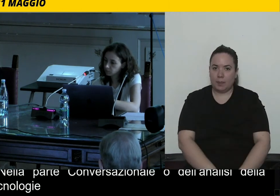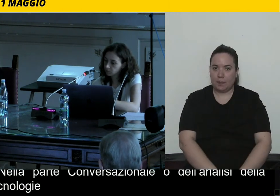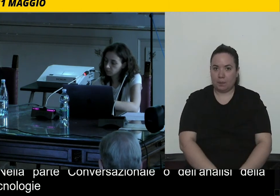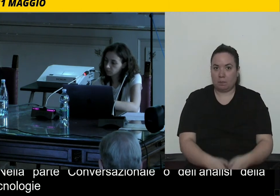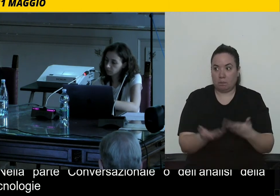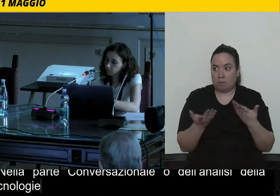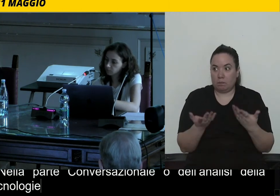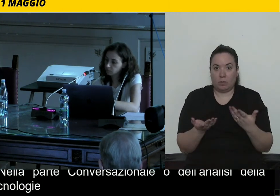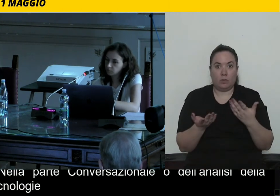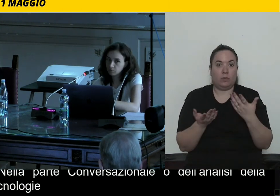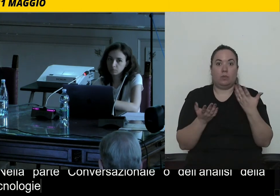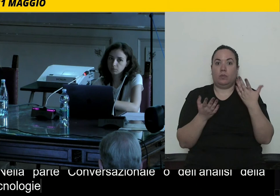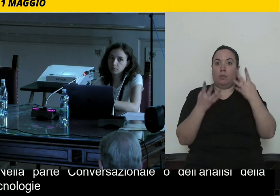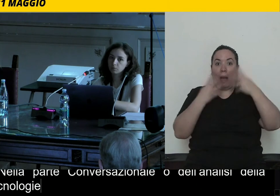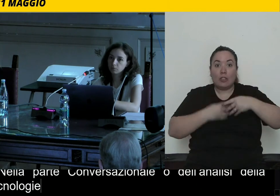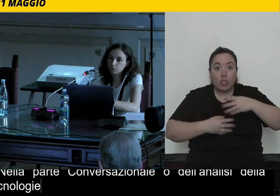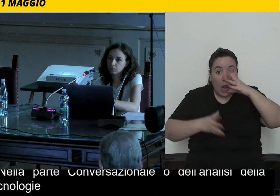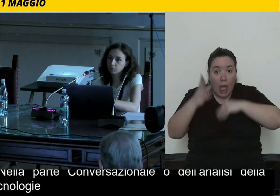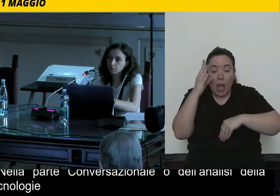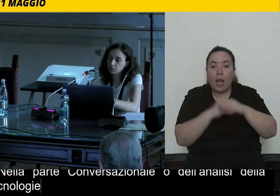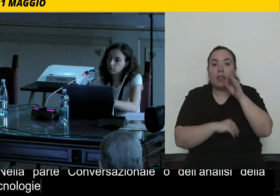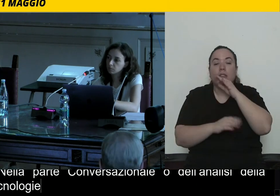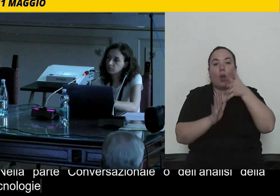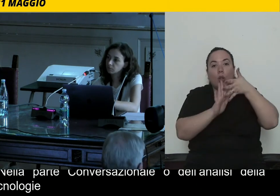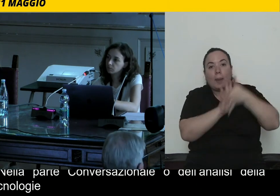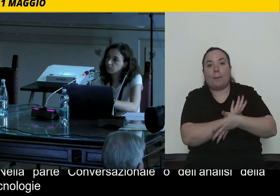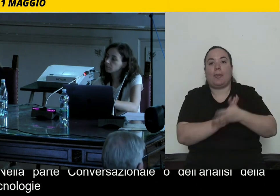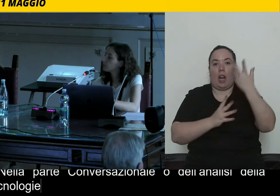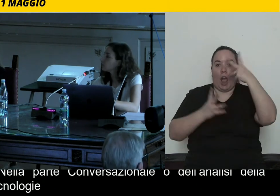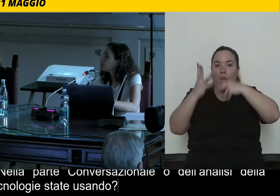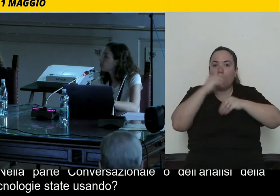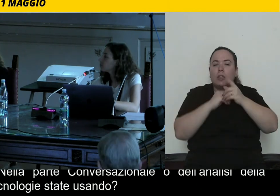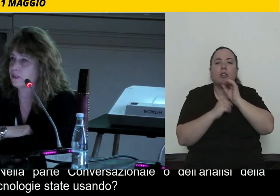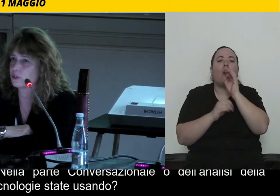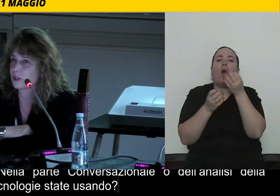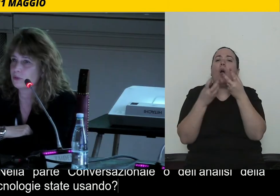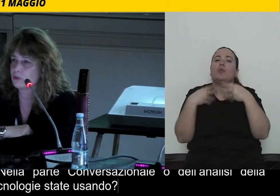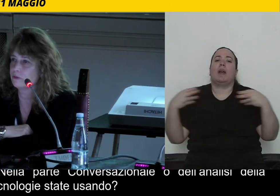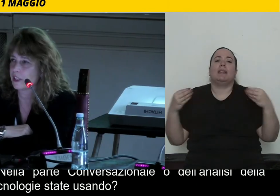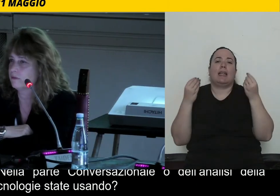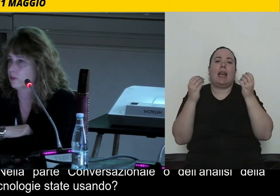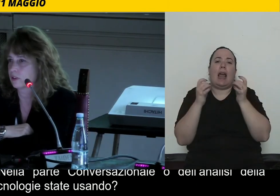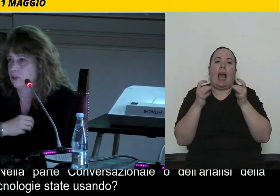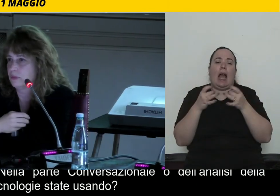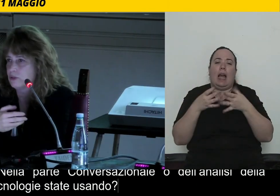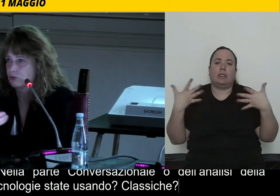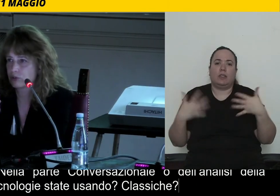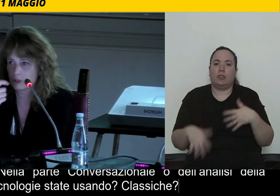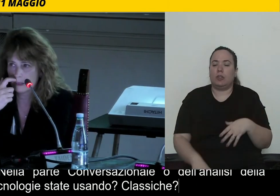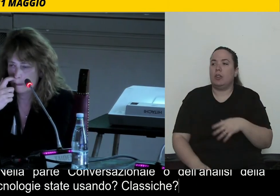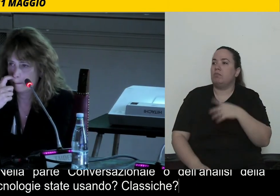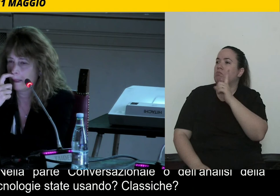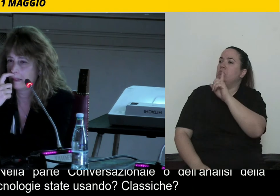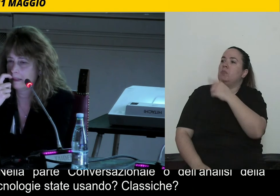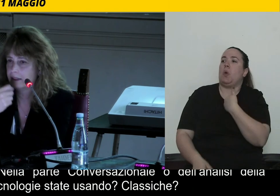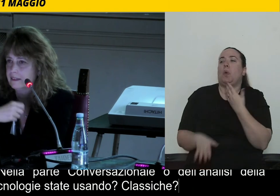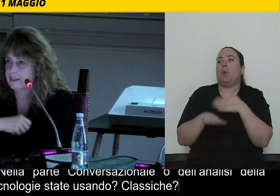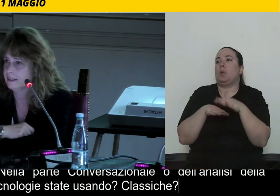Deep learning, machine learning, oppure un po' più classiche? Noi stiamo utilizzando soprattutto un framework open source,